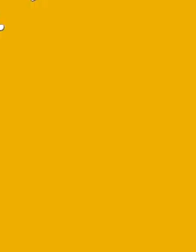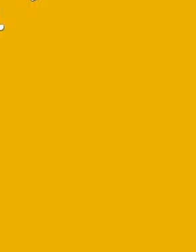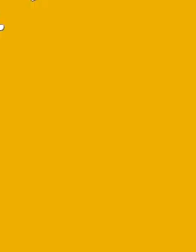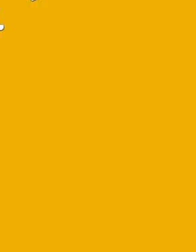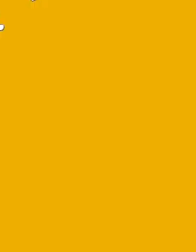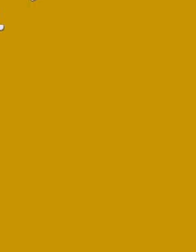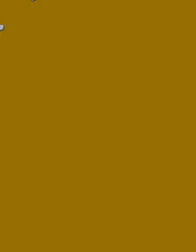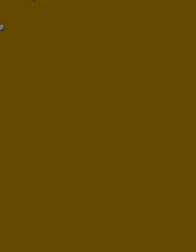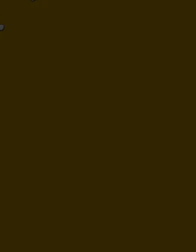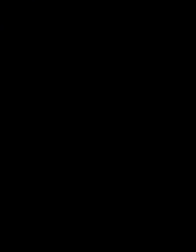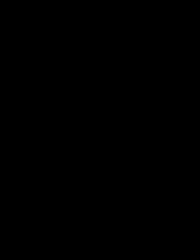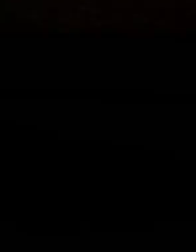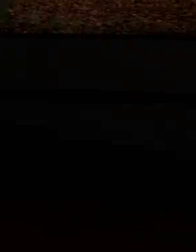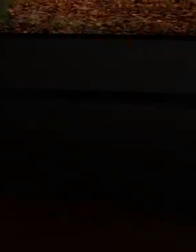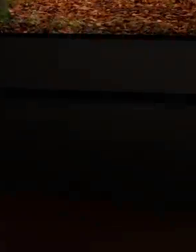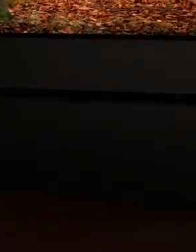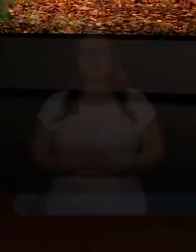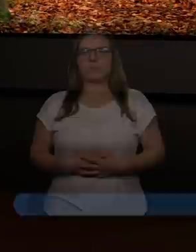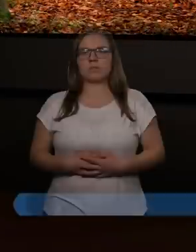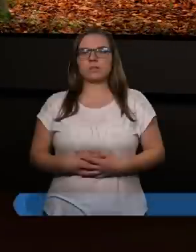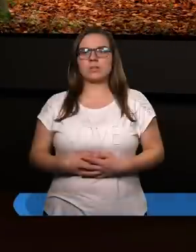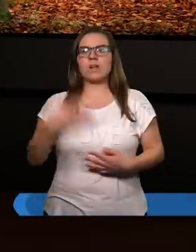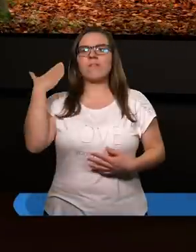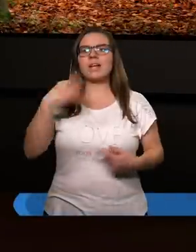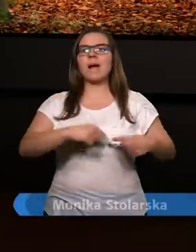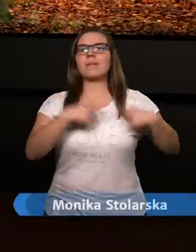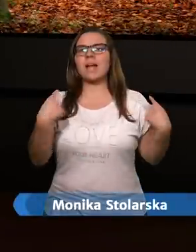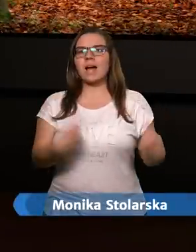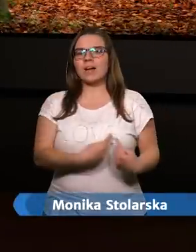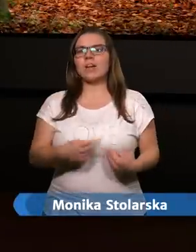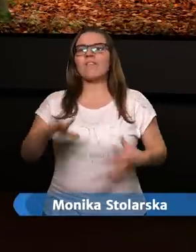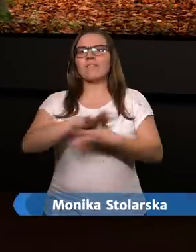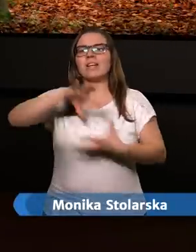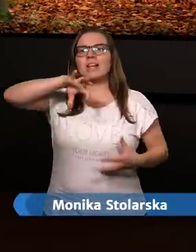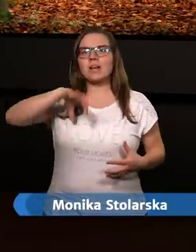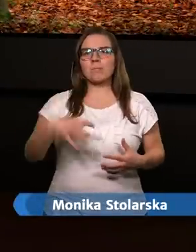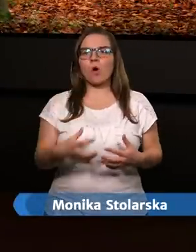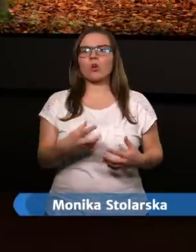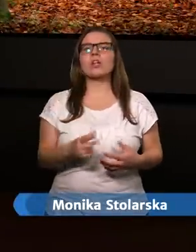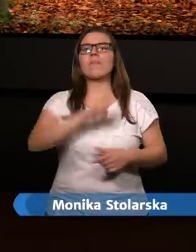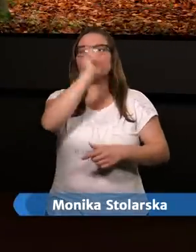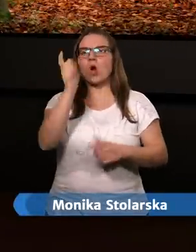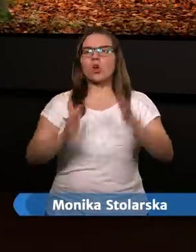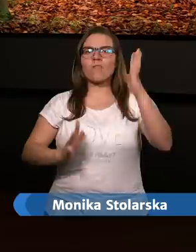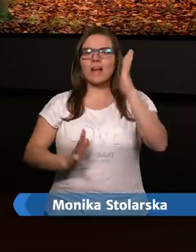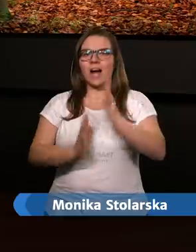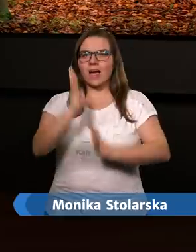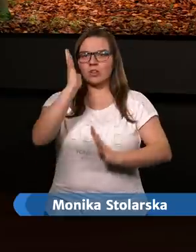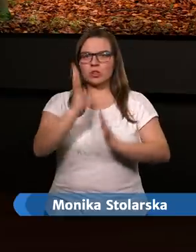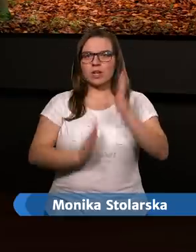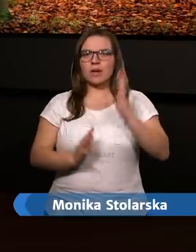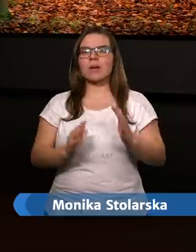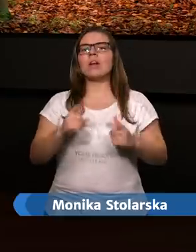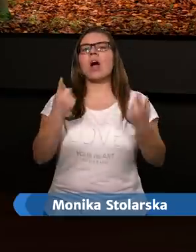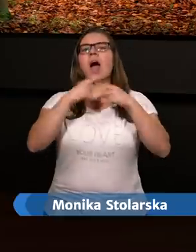Dziękujemy. Witam serdecznie w zborze w Chodkowie Leśnej, w